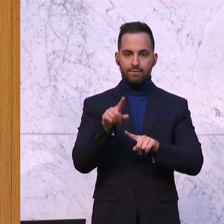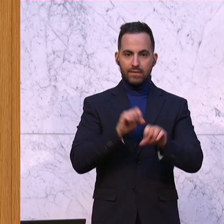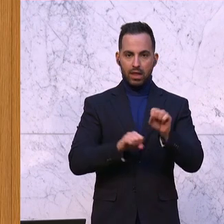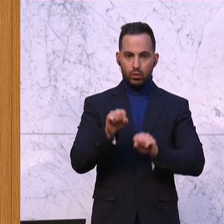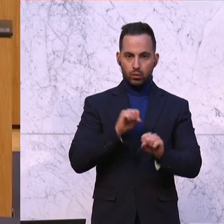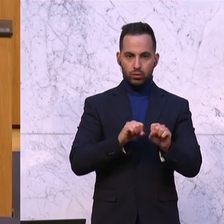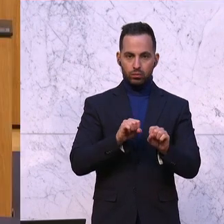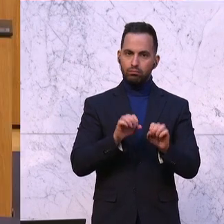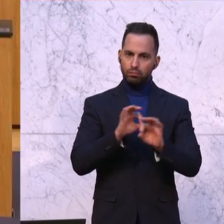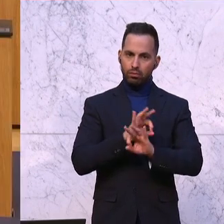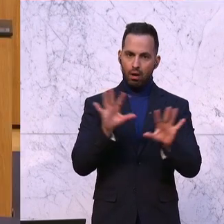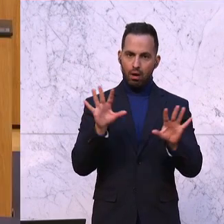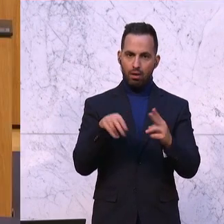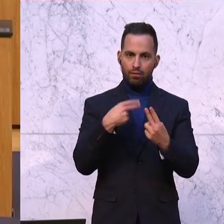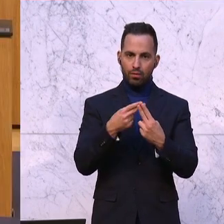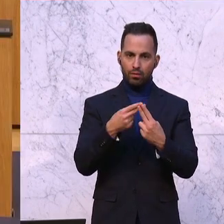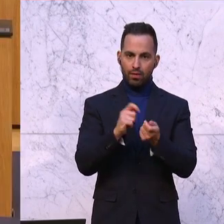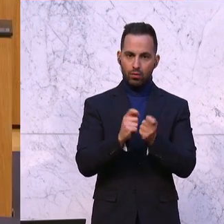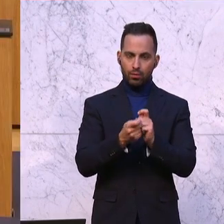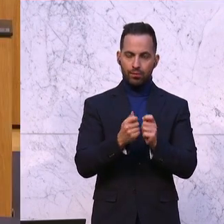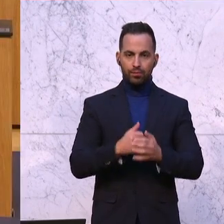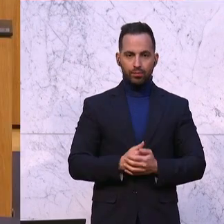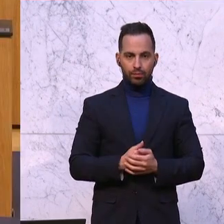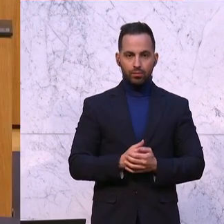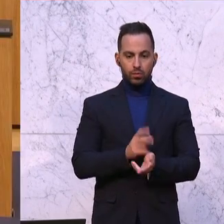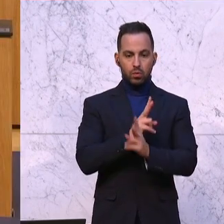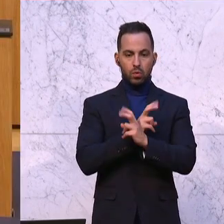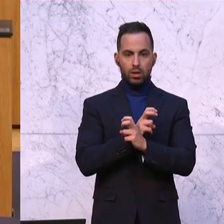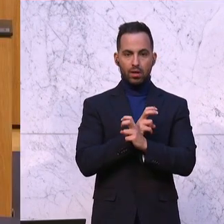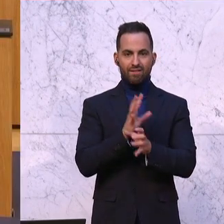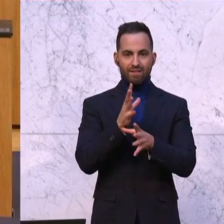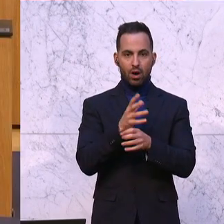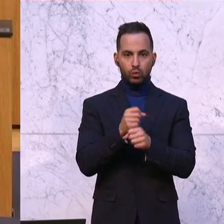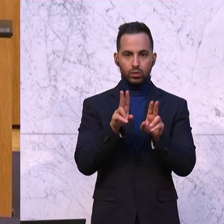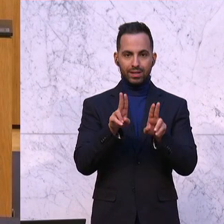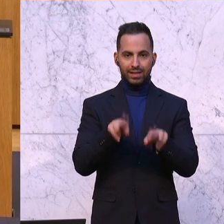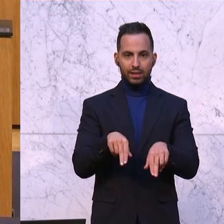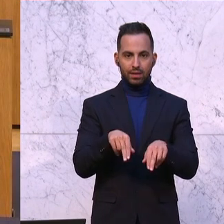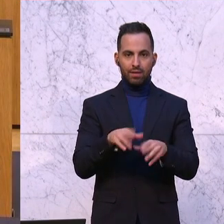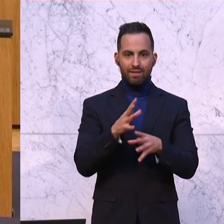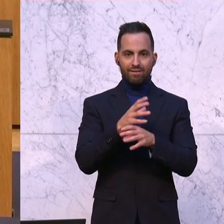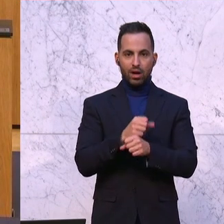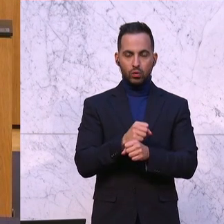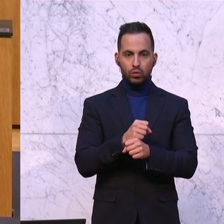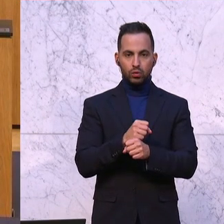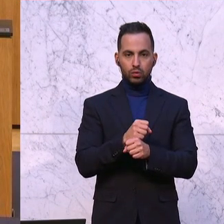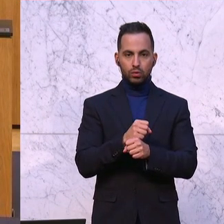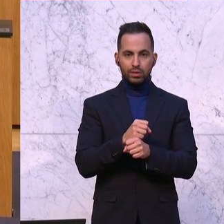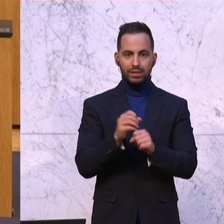Veränderung. Für die in Österreich verfassungsgesetzlich verankerte